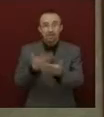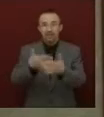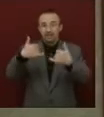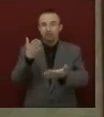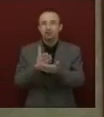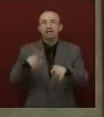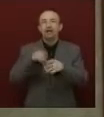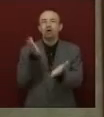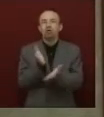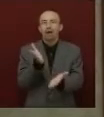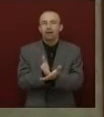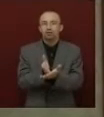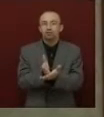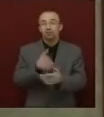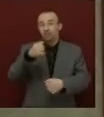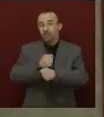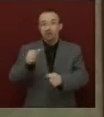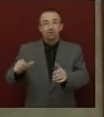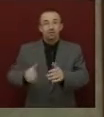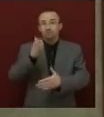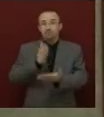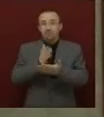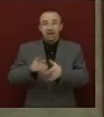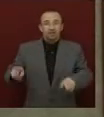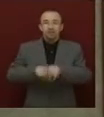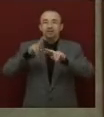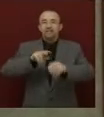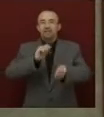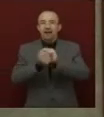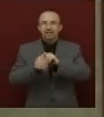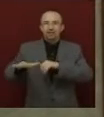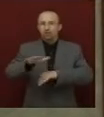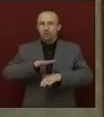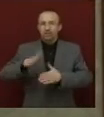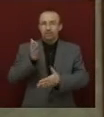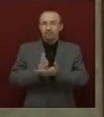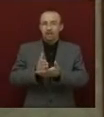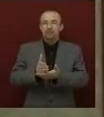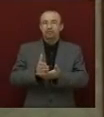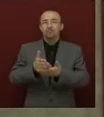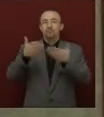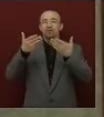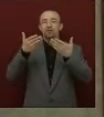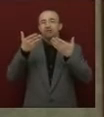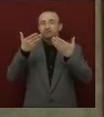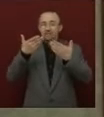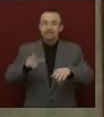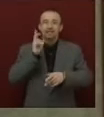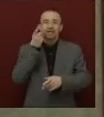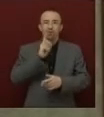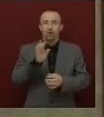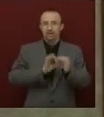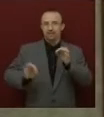már ennyire aktuális. Ez a dolog egyszer és mindenkorra már rögtön a rendszerváltás környékén aktuáltását kellett volna, veszítse.